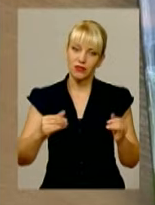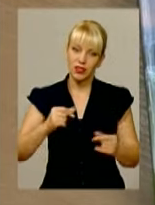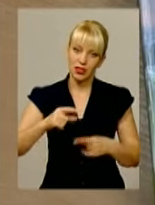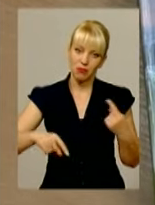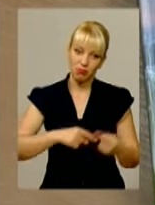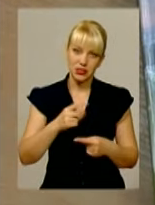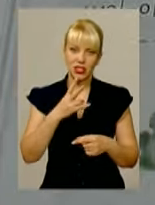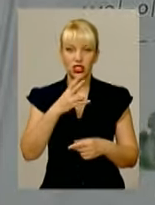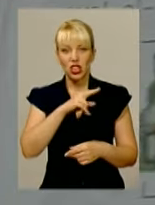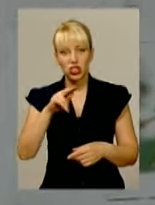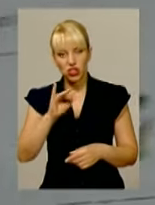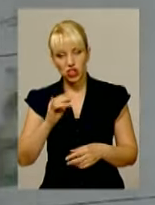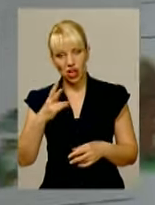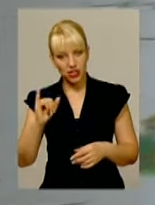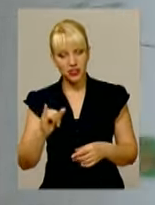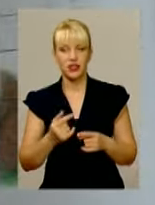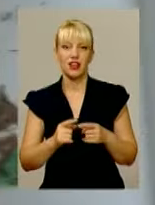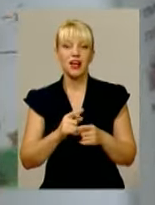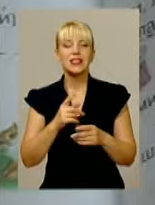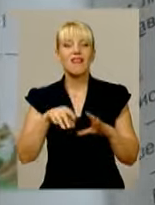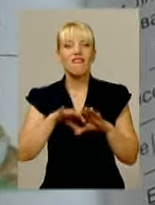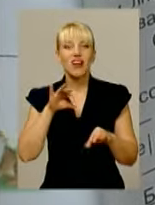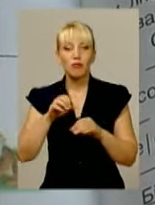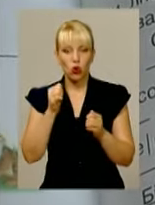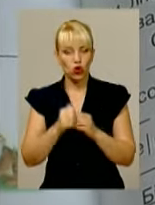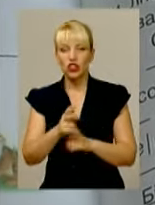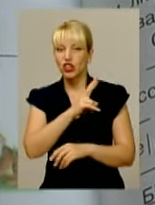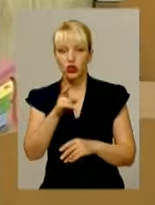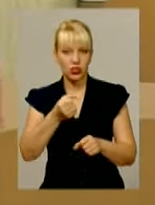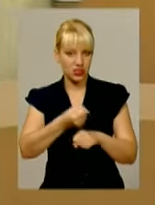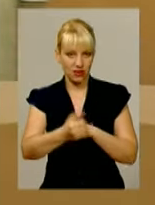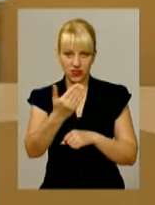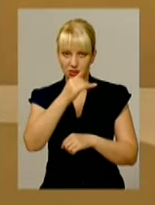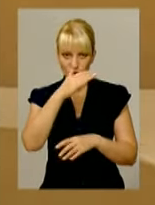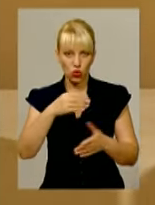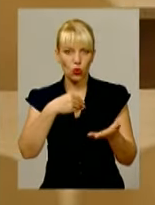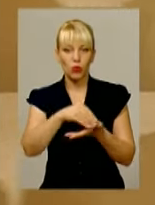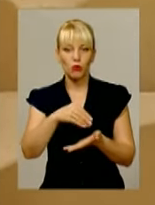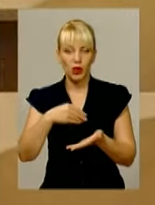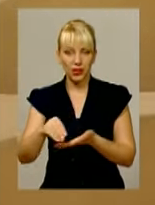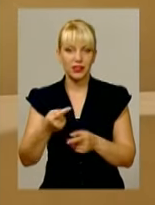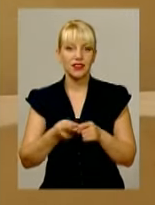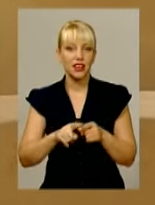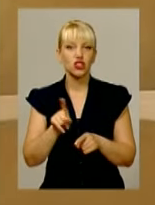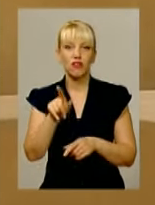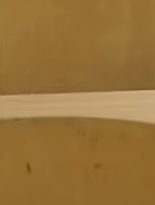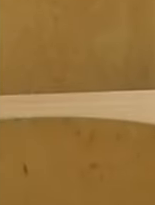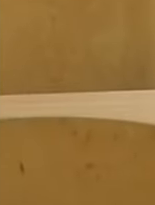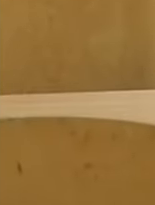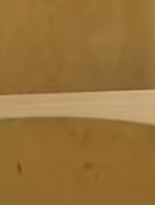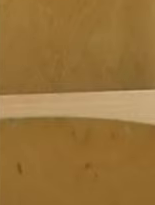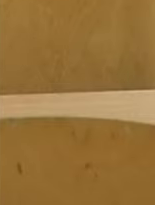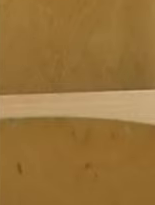'ятайте, ніхто не має права лізти у вашій кишені і змушувати робити те, що вам не до вподоби. Надія Білова, Дем'ян Цегольник для